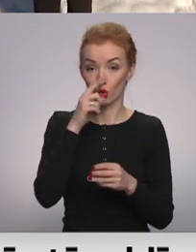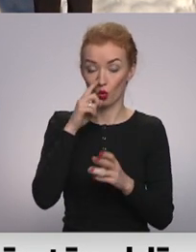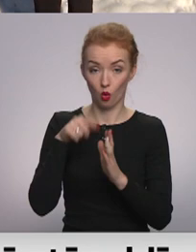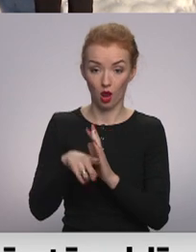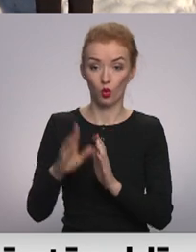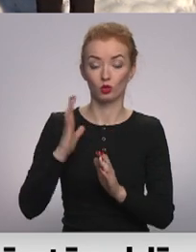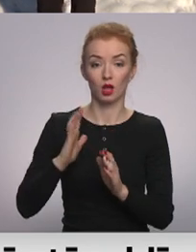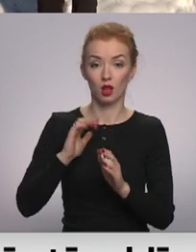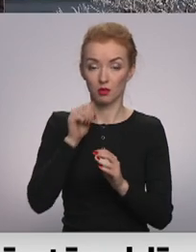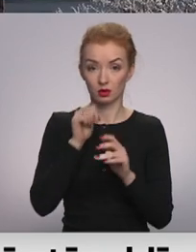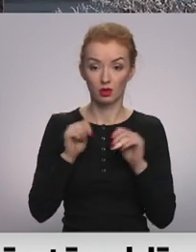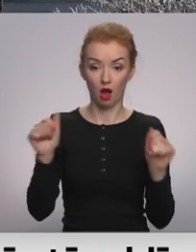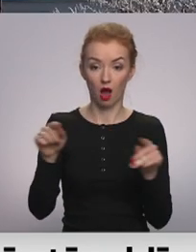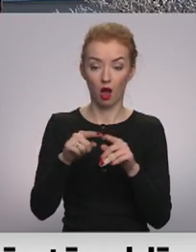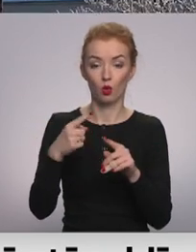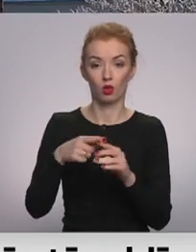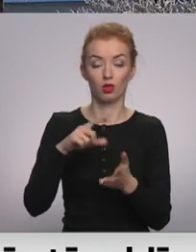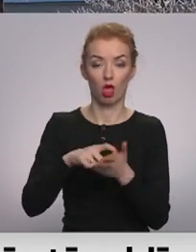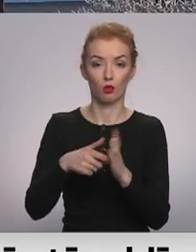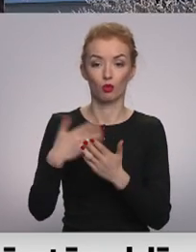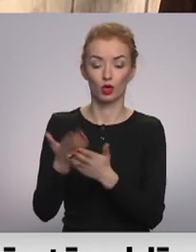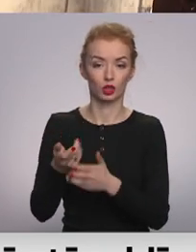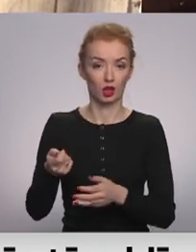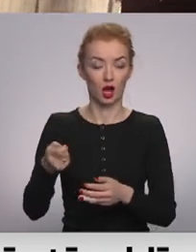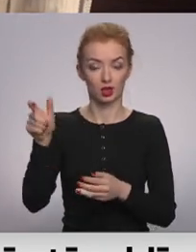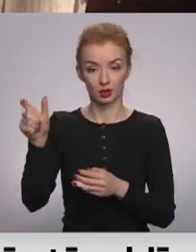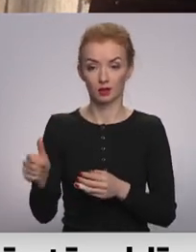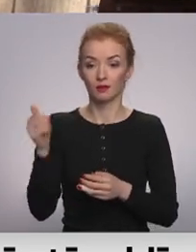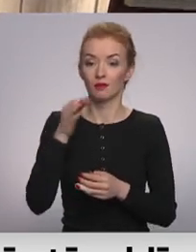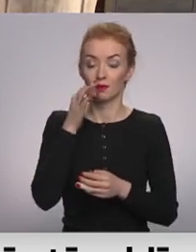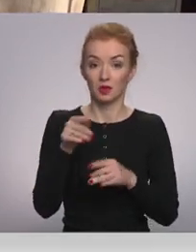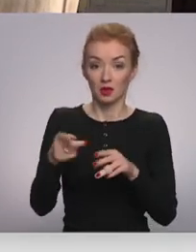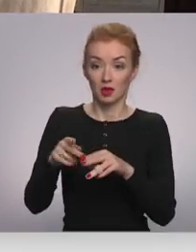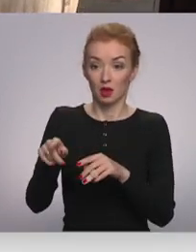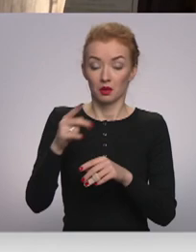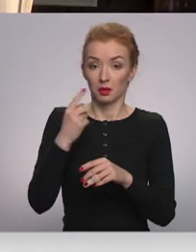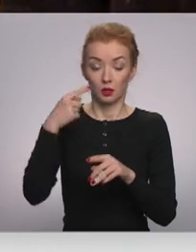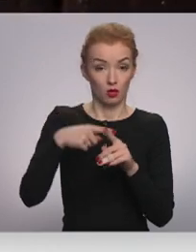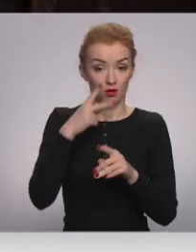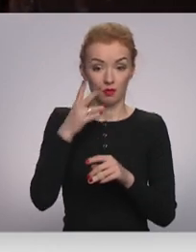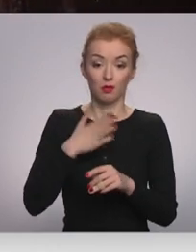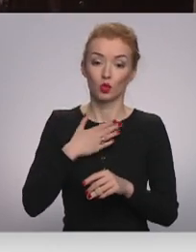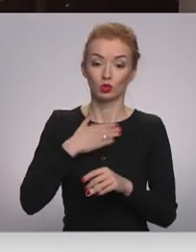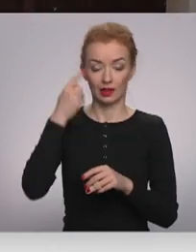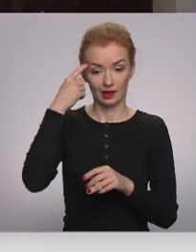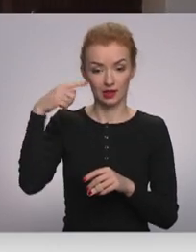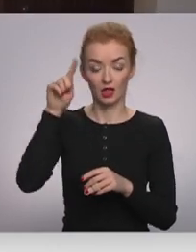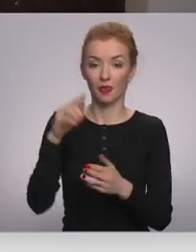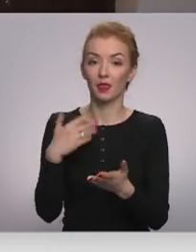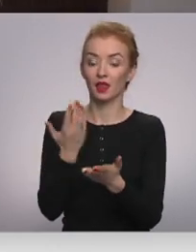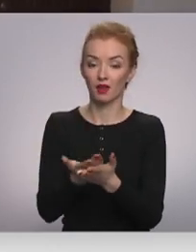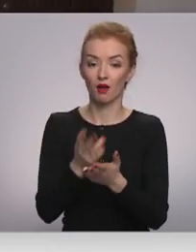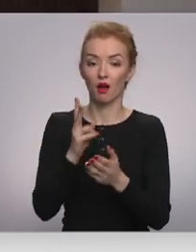uzgaidām uz zāli pasažīriem un telpu kasieriem. Šāds risinājums nav redzēts. Tā bija mūsu iniciatīva, teiksim, kā ātrāk